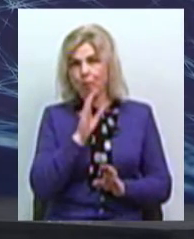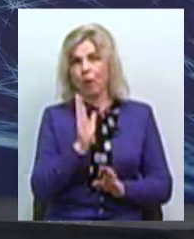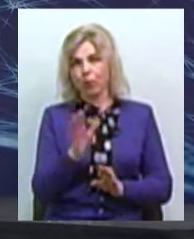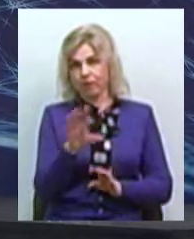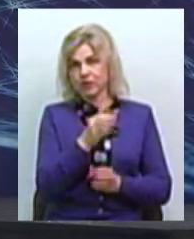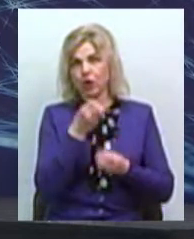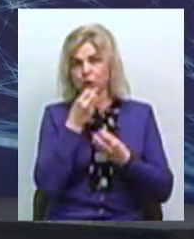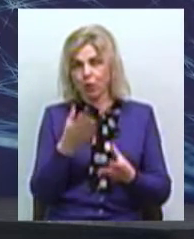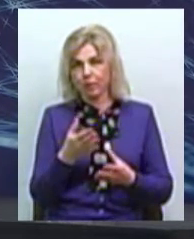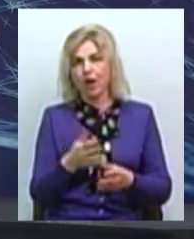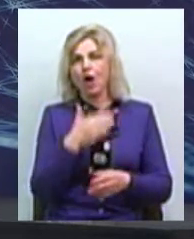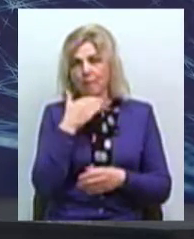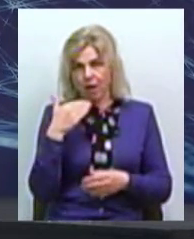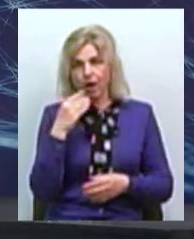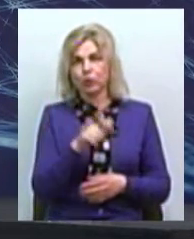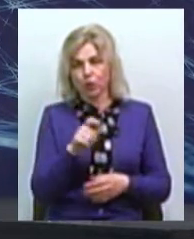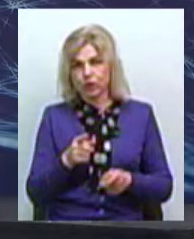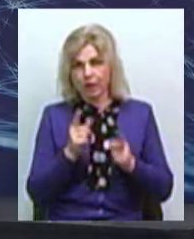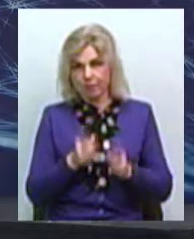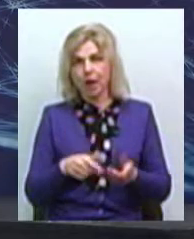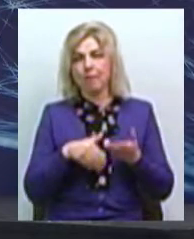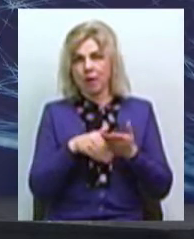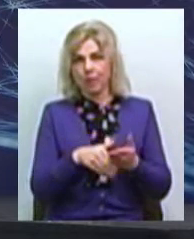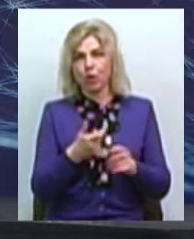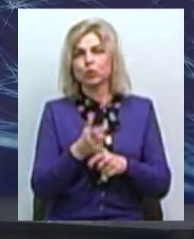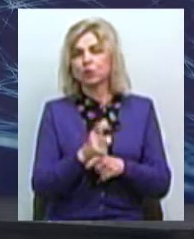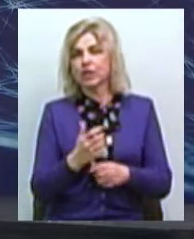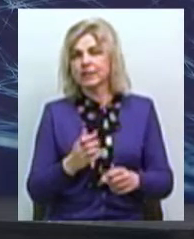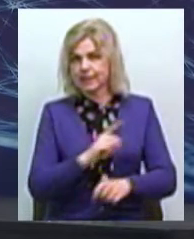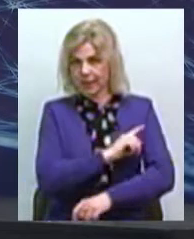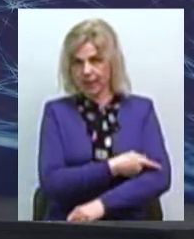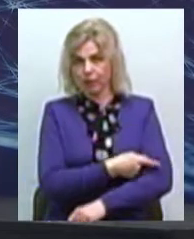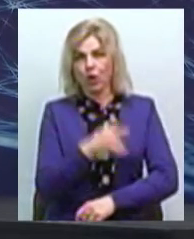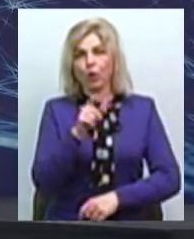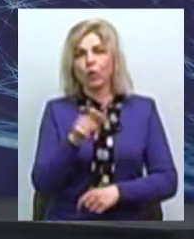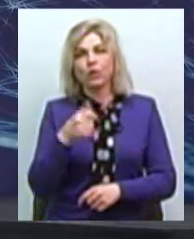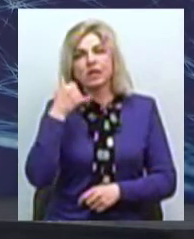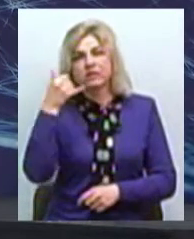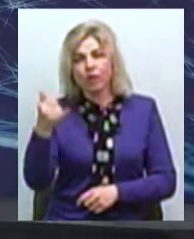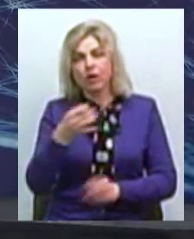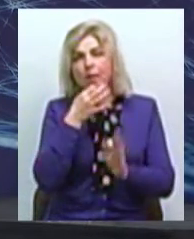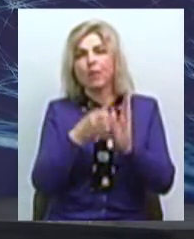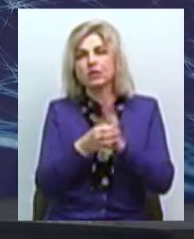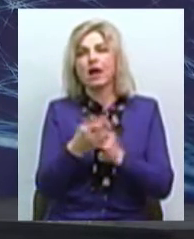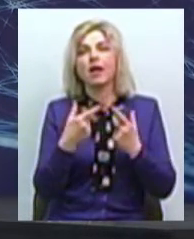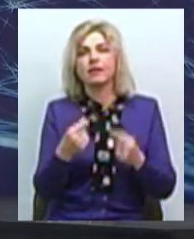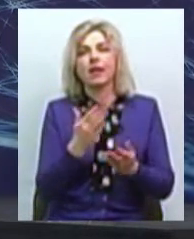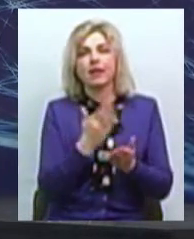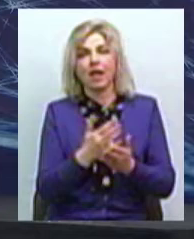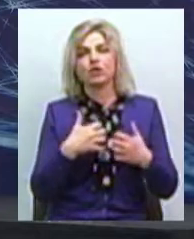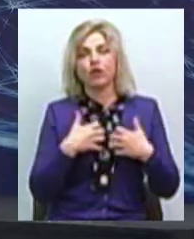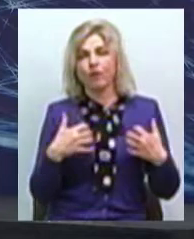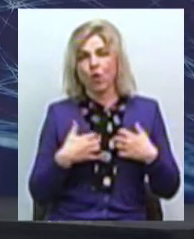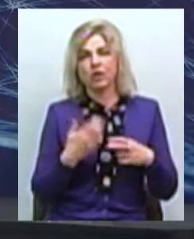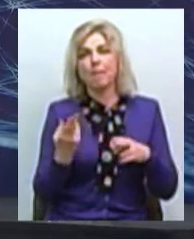Дуже велика кількість людей насправді допомагала дуже сильно. Люди телефонували, підказували, де саме є тваринки нестерилізовані.